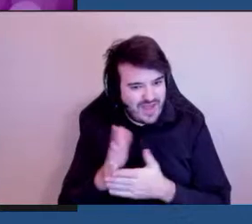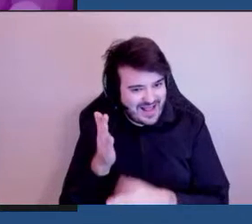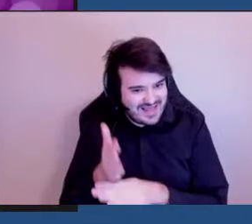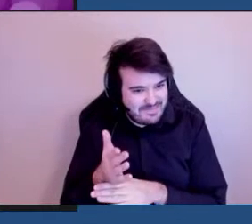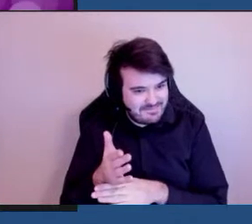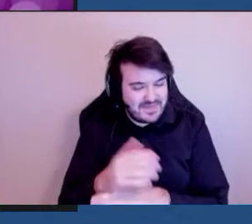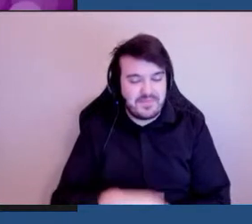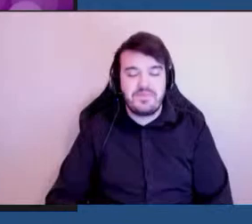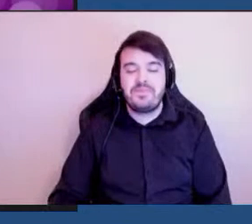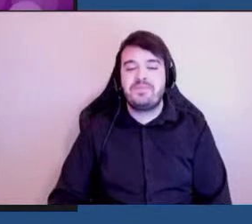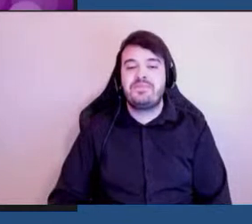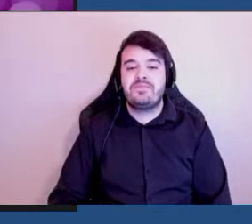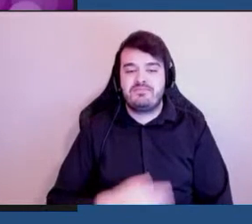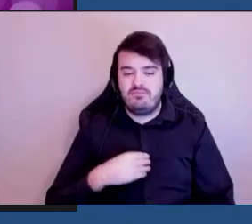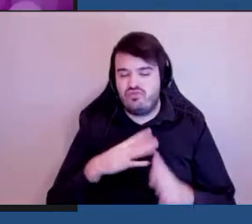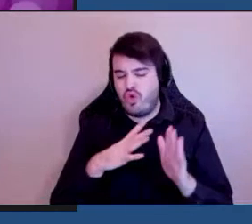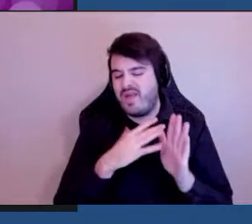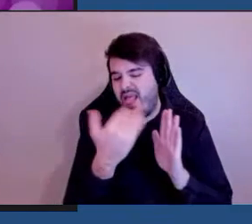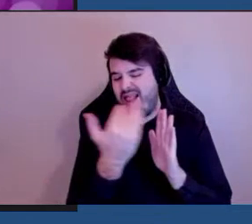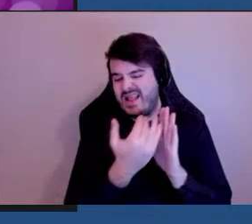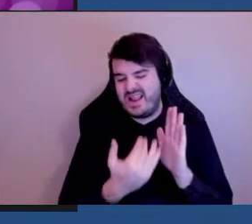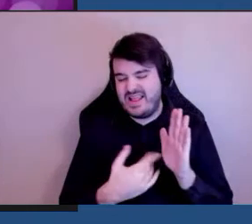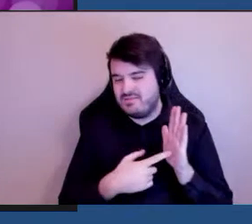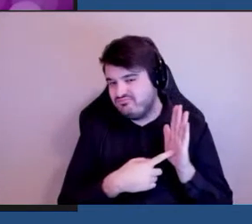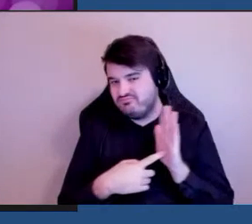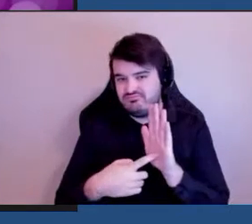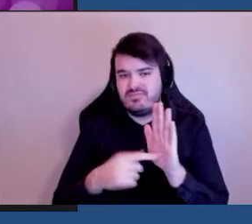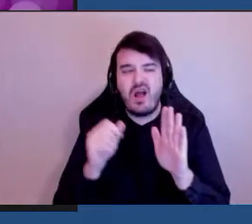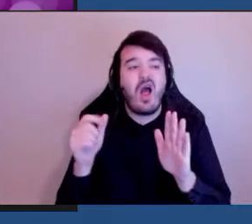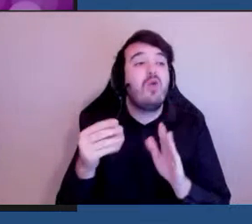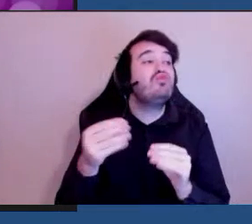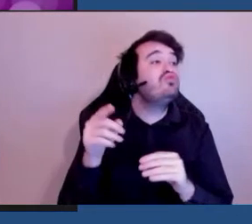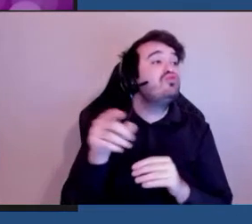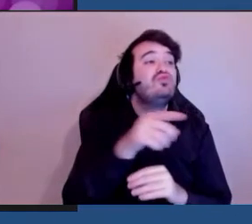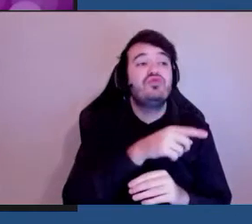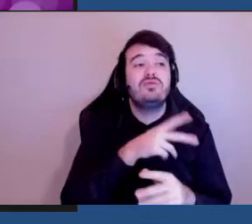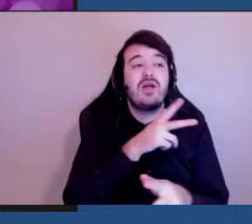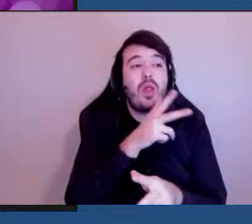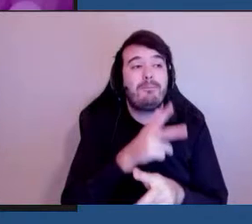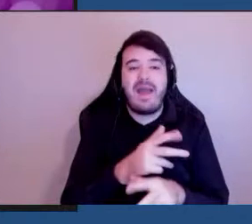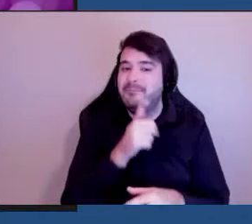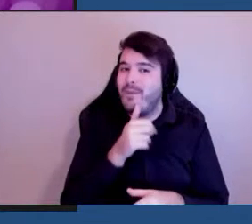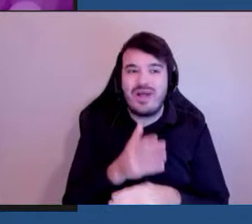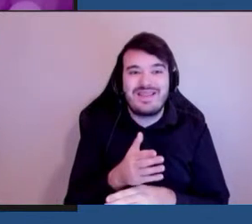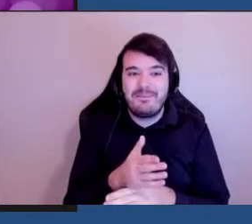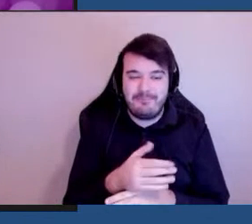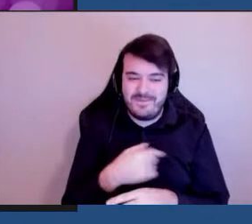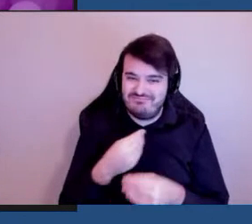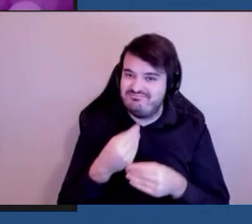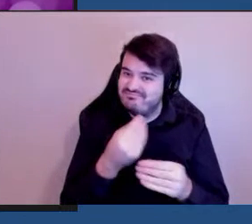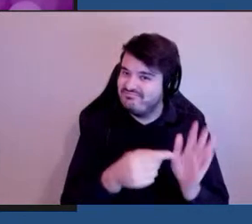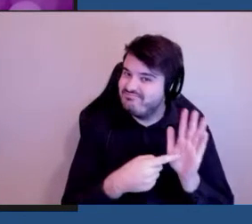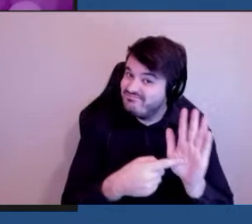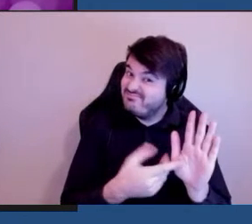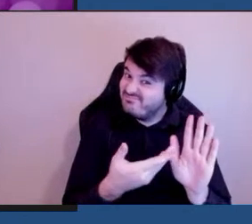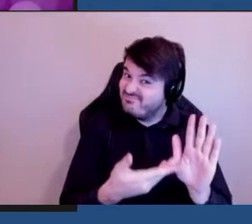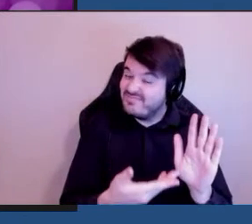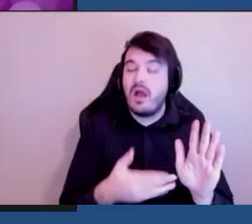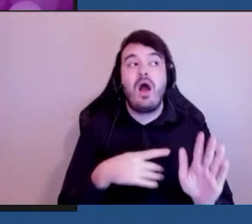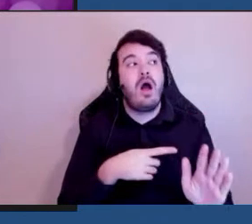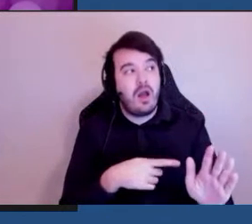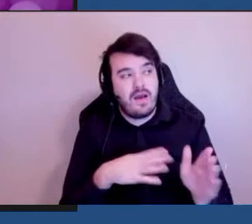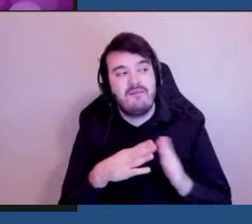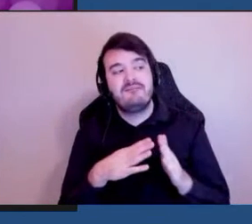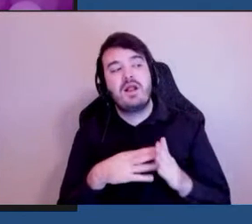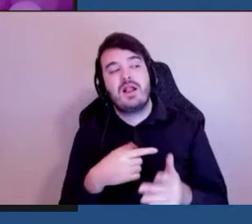avons présenté une liste de toutes les places de stationnement qui ne sont pas accessibles. On a demandé à la ville de